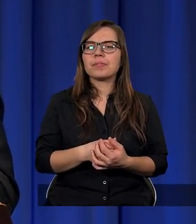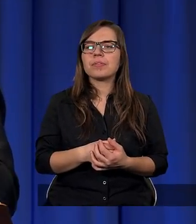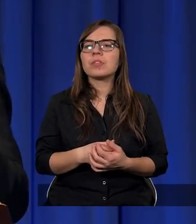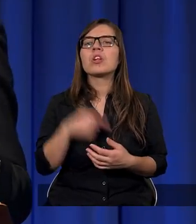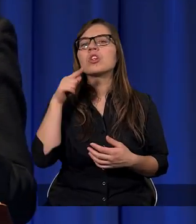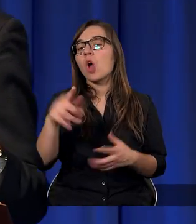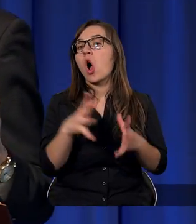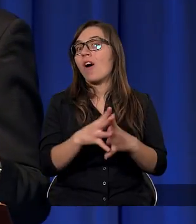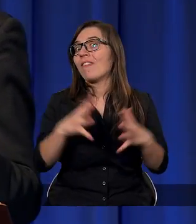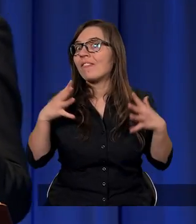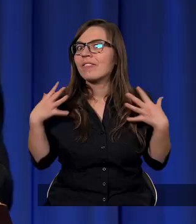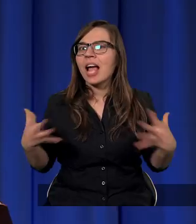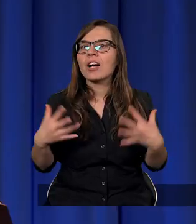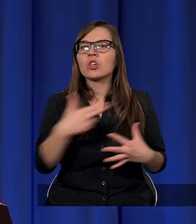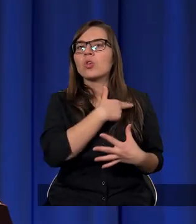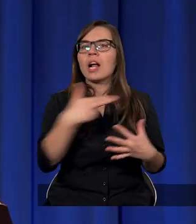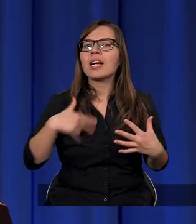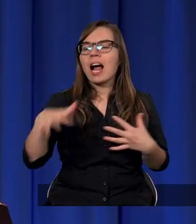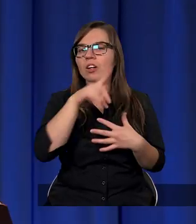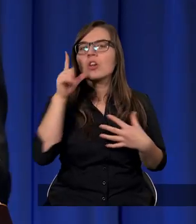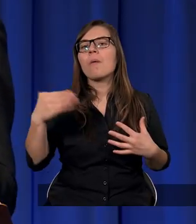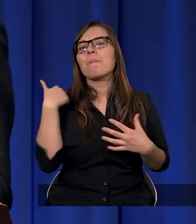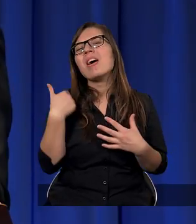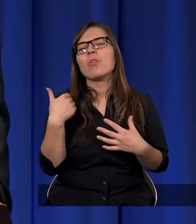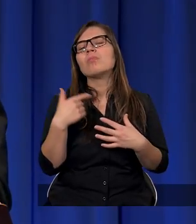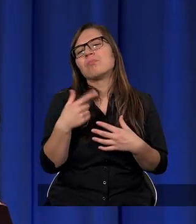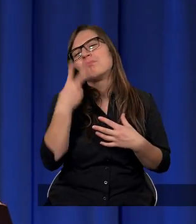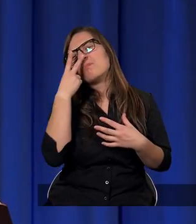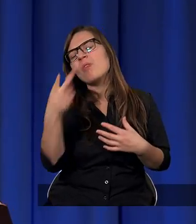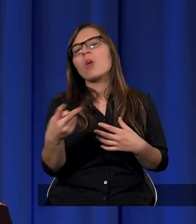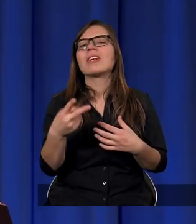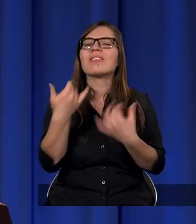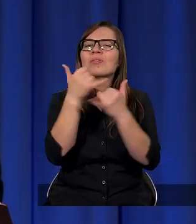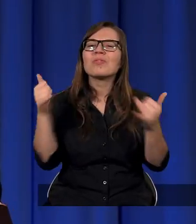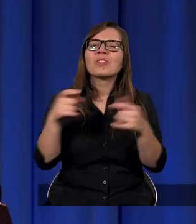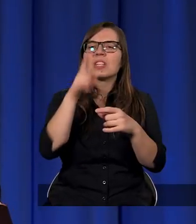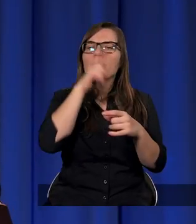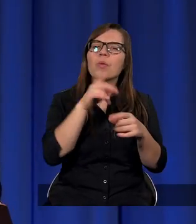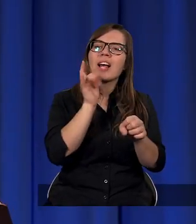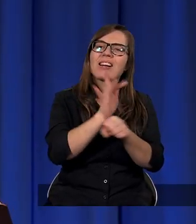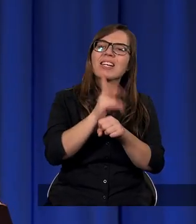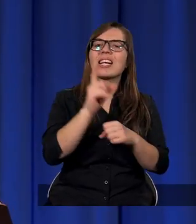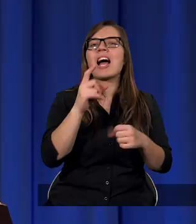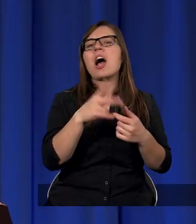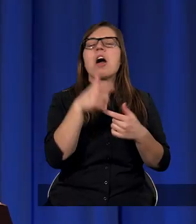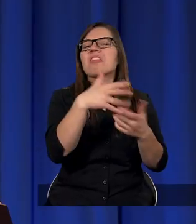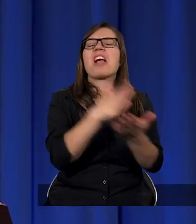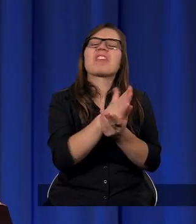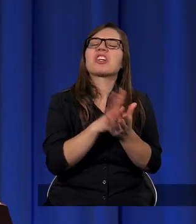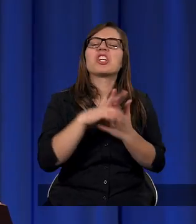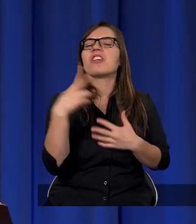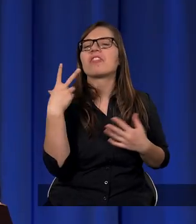no to większość naszych pionierów była zwolennikami poglądu antytrynitarnego. Nie wierzyli w coś takiego jak Trójca.